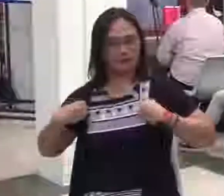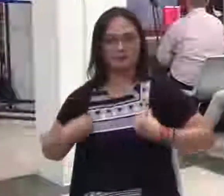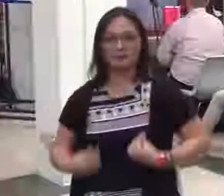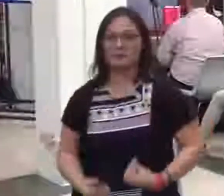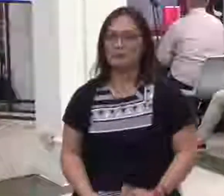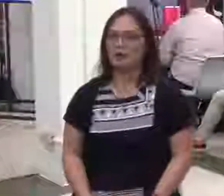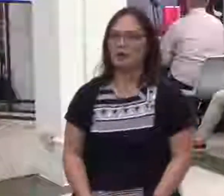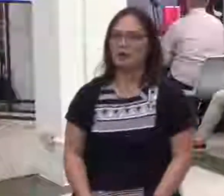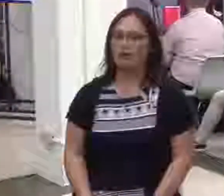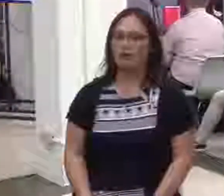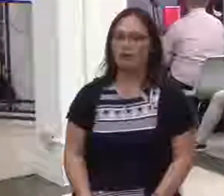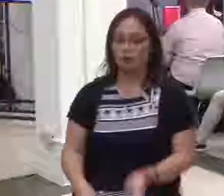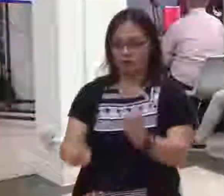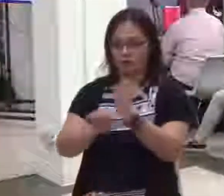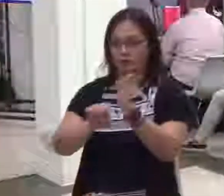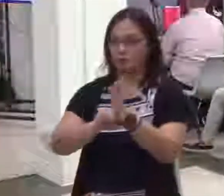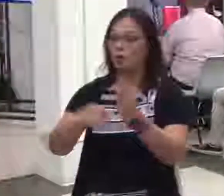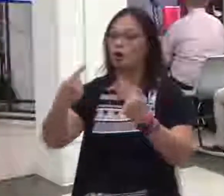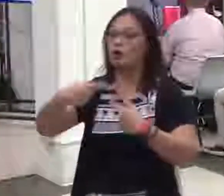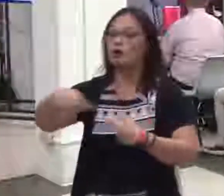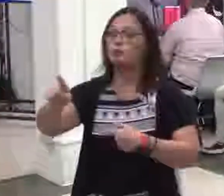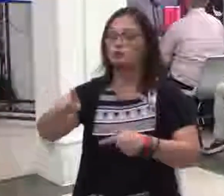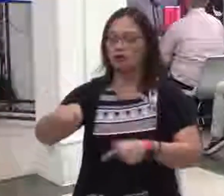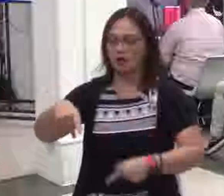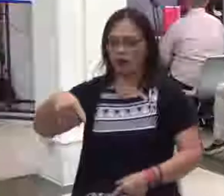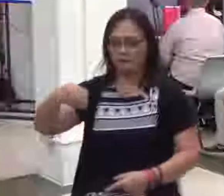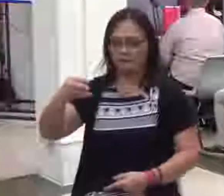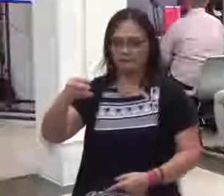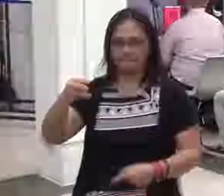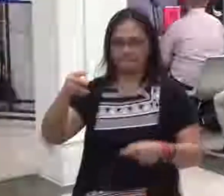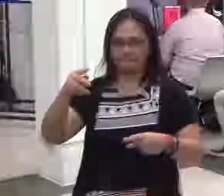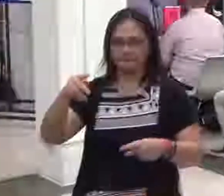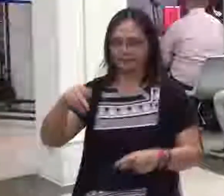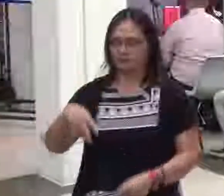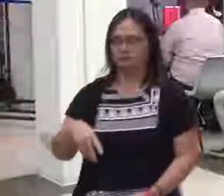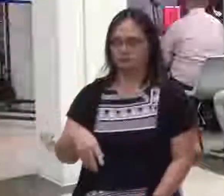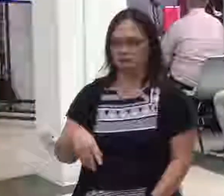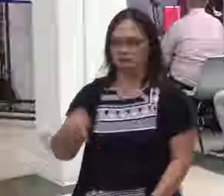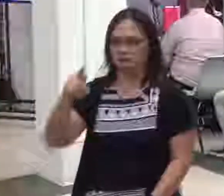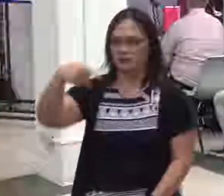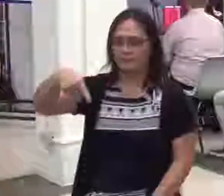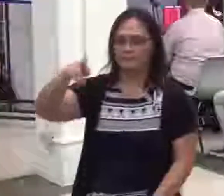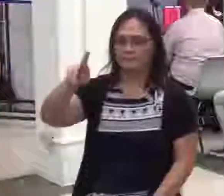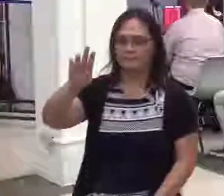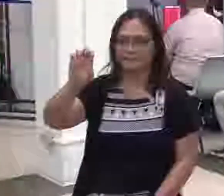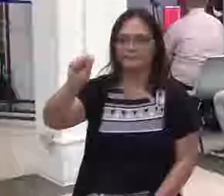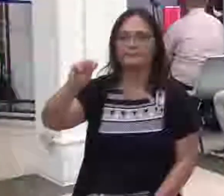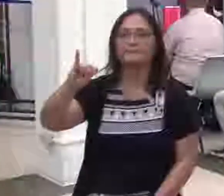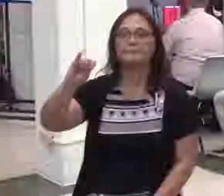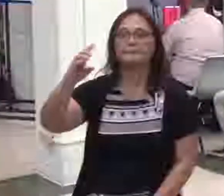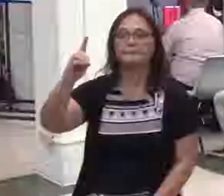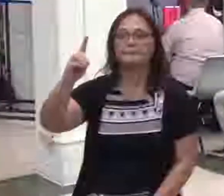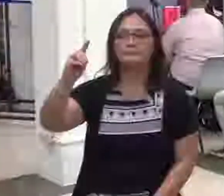hindi ka naman papasugot na gayon ng itsura mo eh ang ating pong Diyos as may higit pa sa presidente